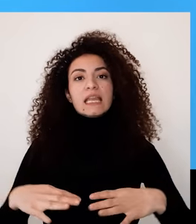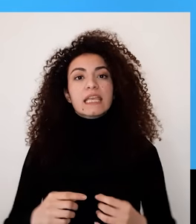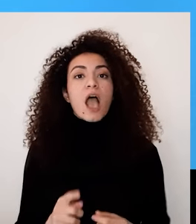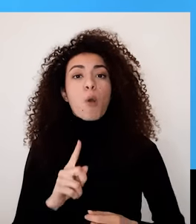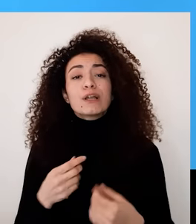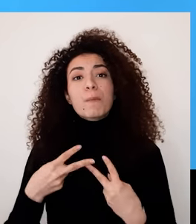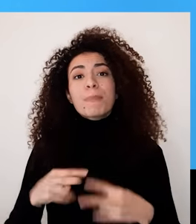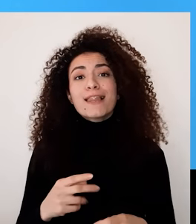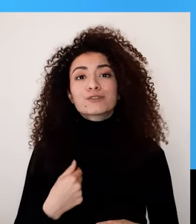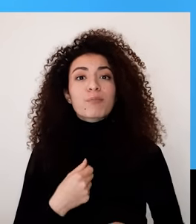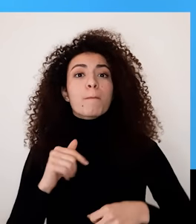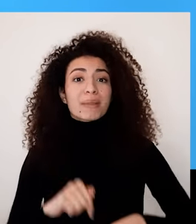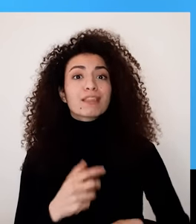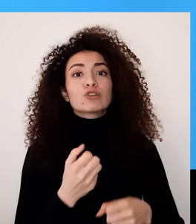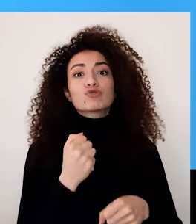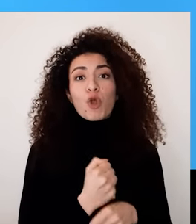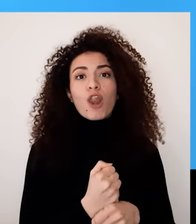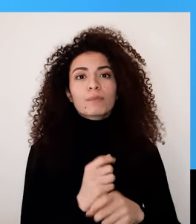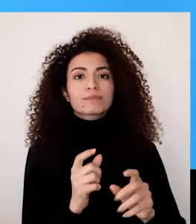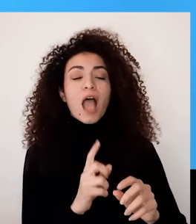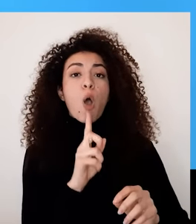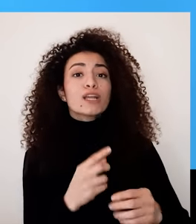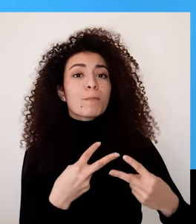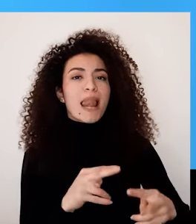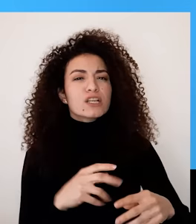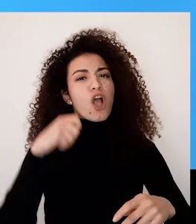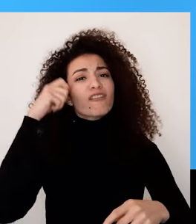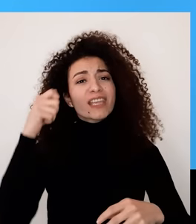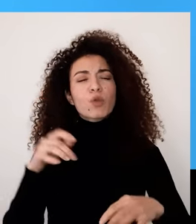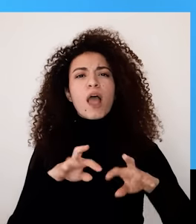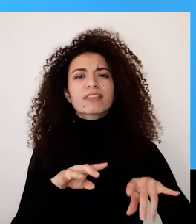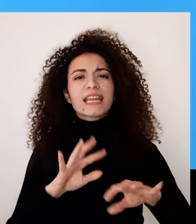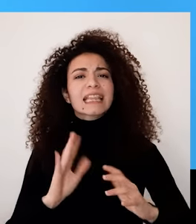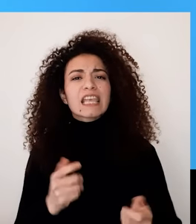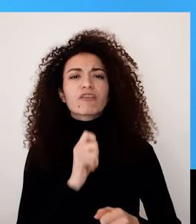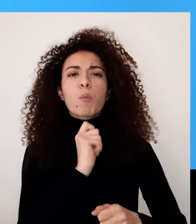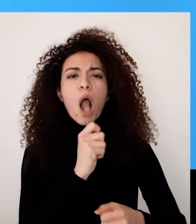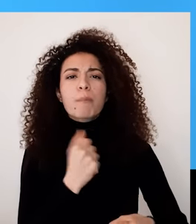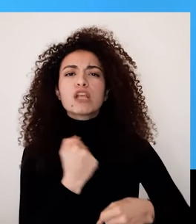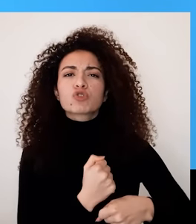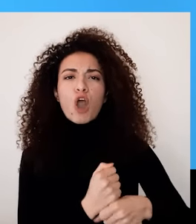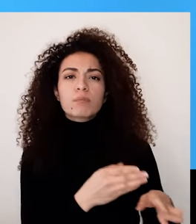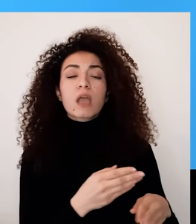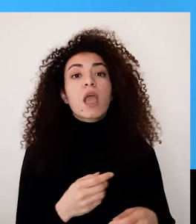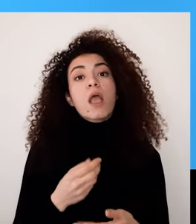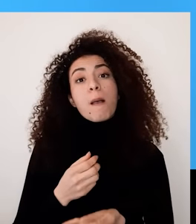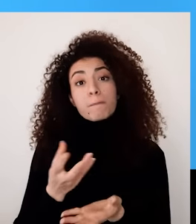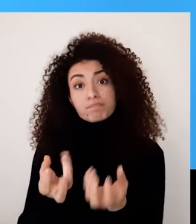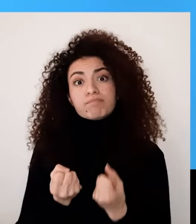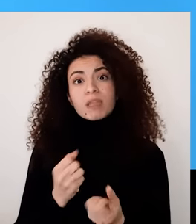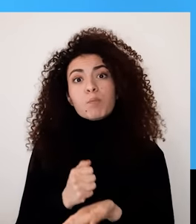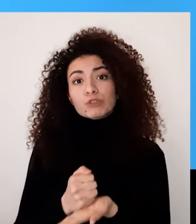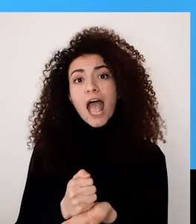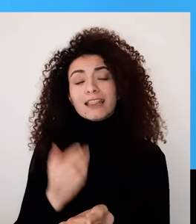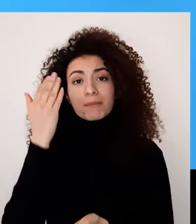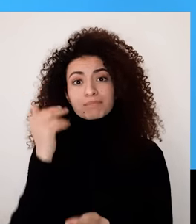وإنتي ما اشتغلت من قبل يمكن استعاني بنماذج مقابلات عمل على الإنترنت والطلب من صديقة مثلاً أنه تقوم بدور